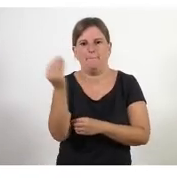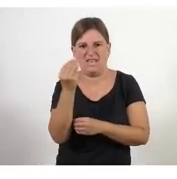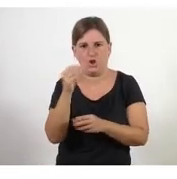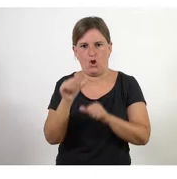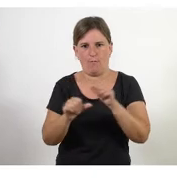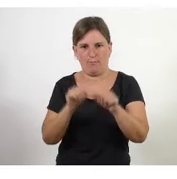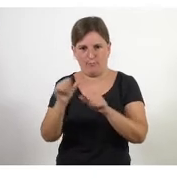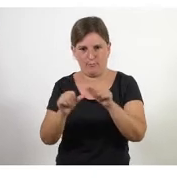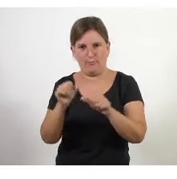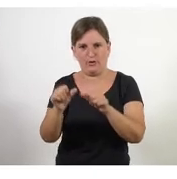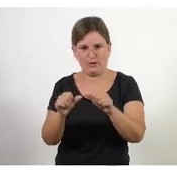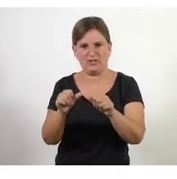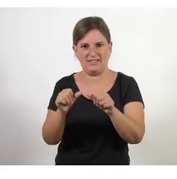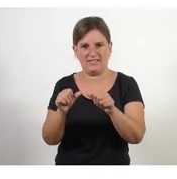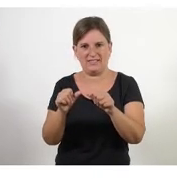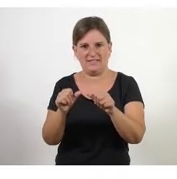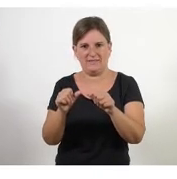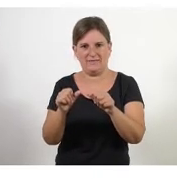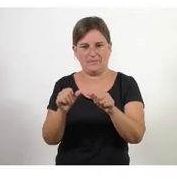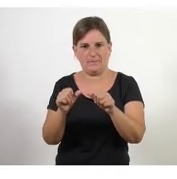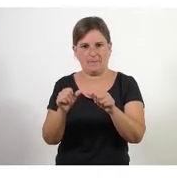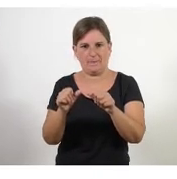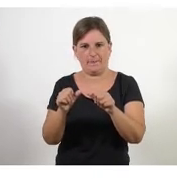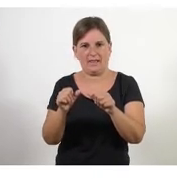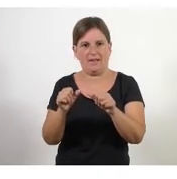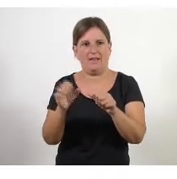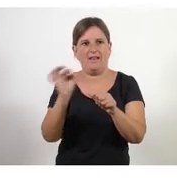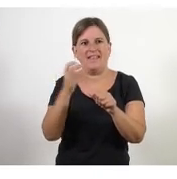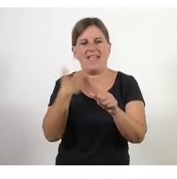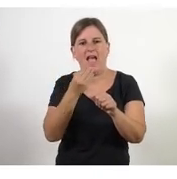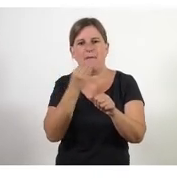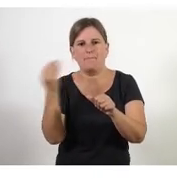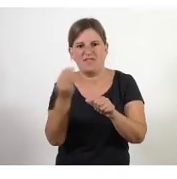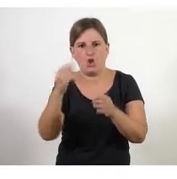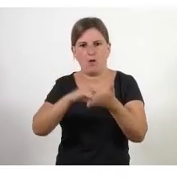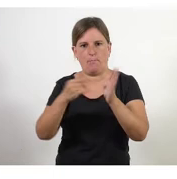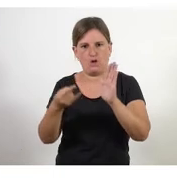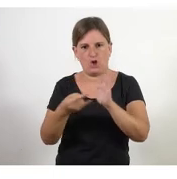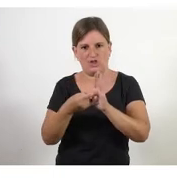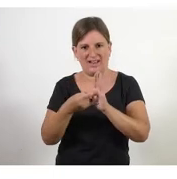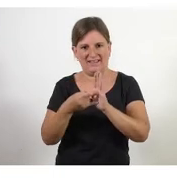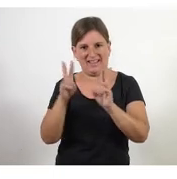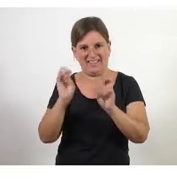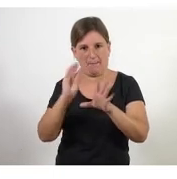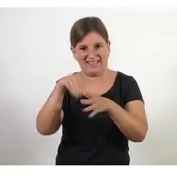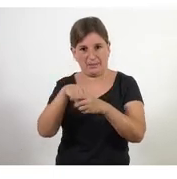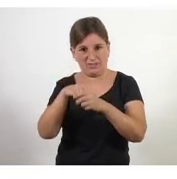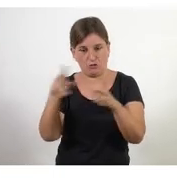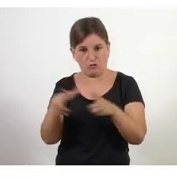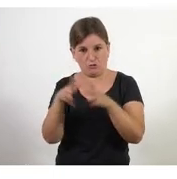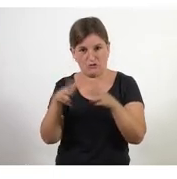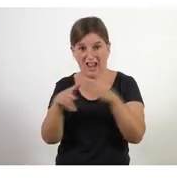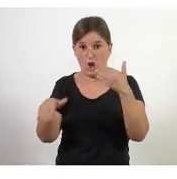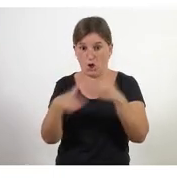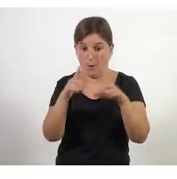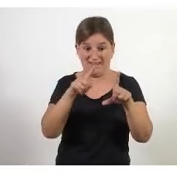procés una versió millorada del projecte d'intervenció social quan comença